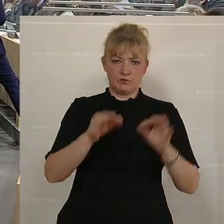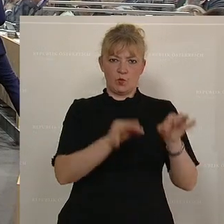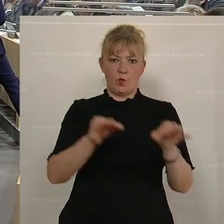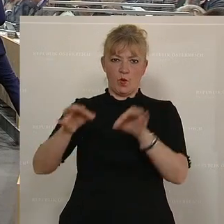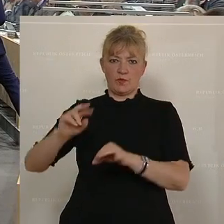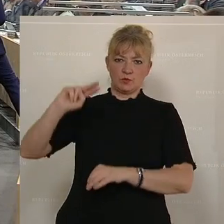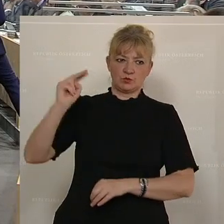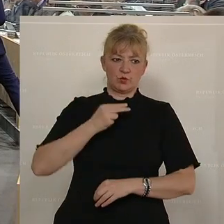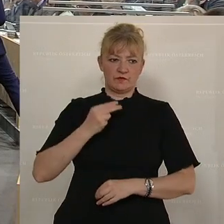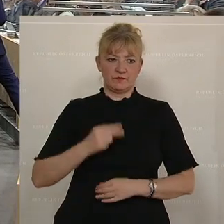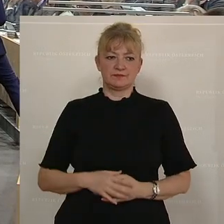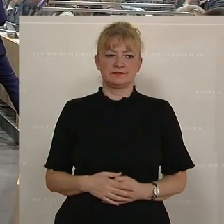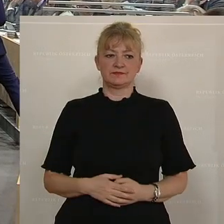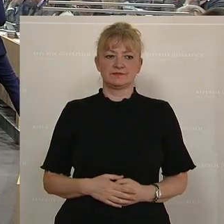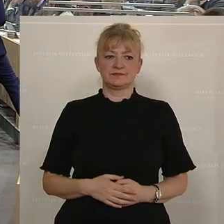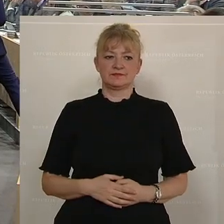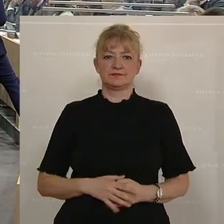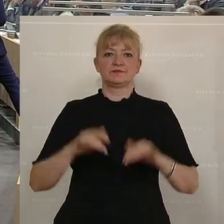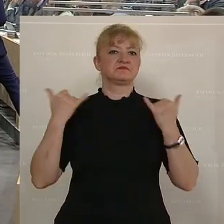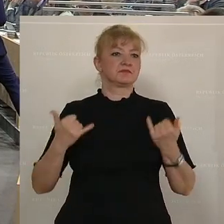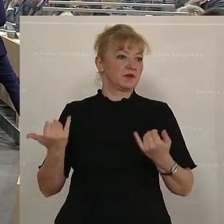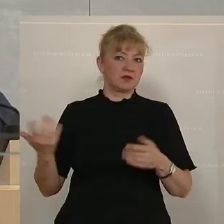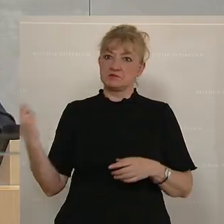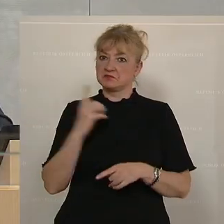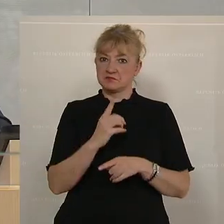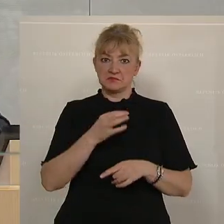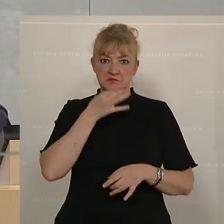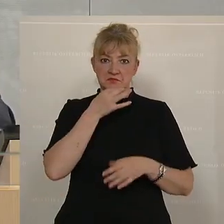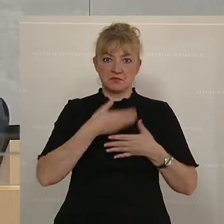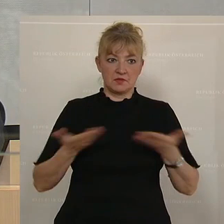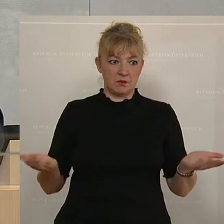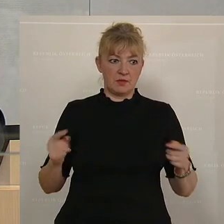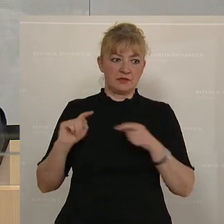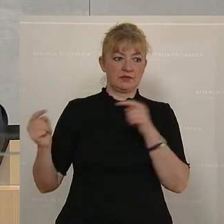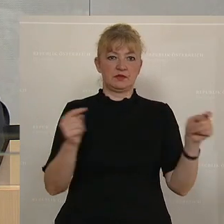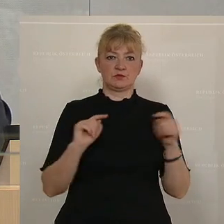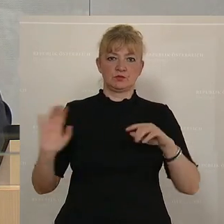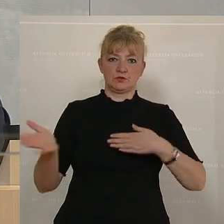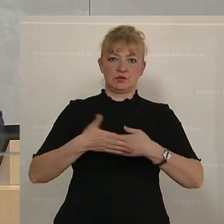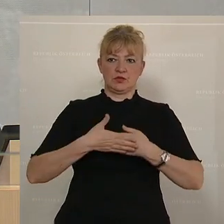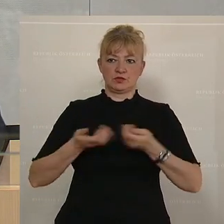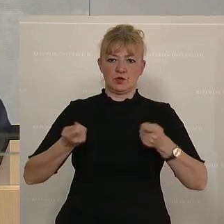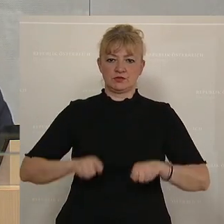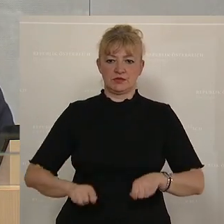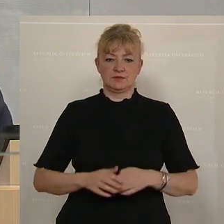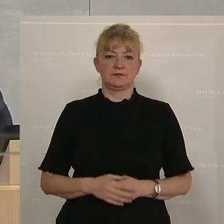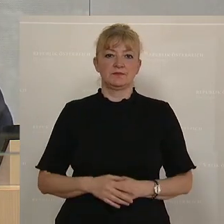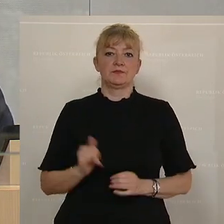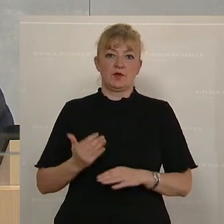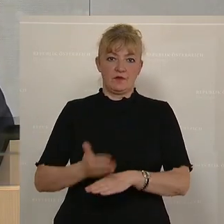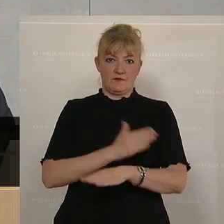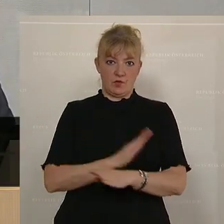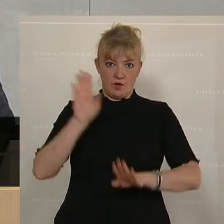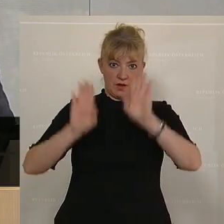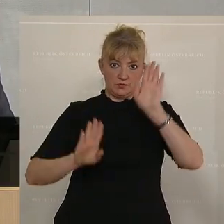Zu Wort ist nun niemand mehr gemeldet. Die Debatte ist geschlossen. Bevor wir in den Abstimmungsvorgang